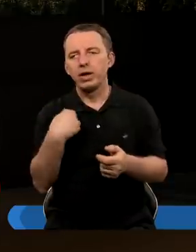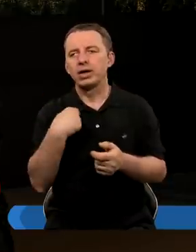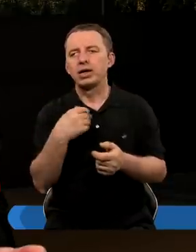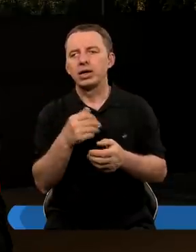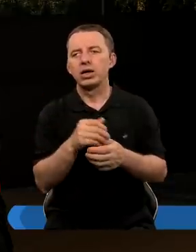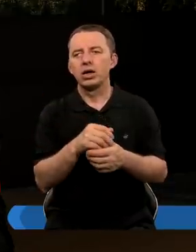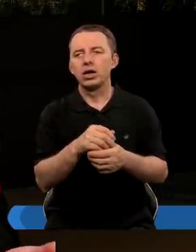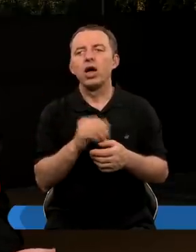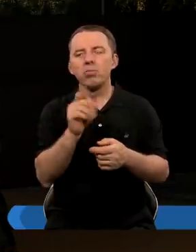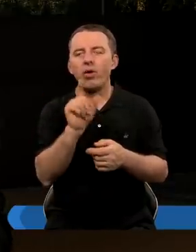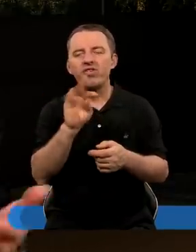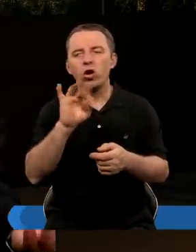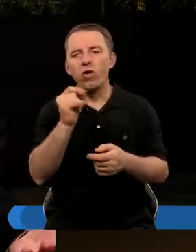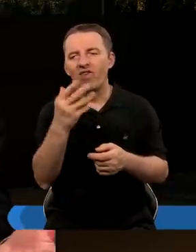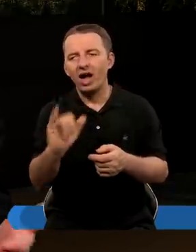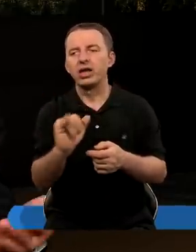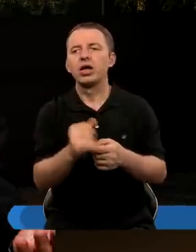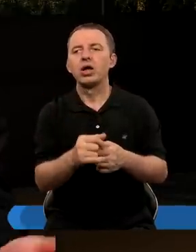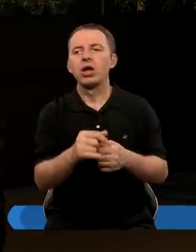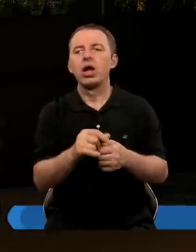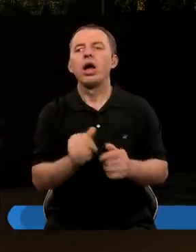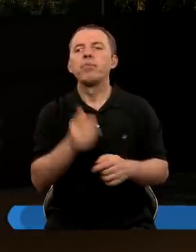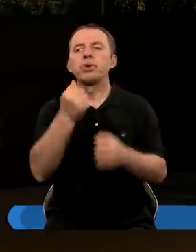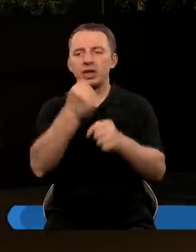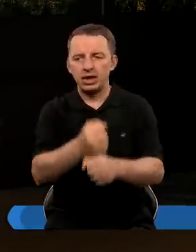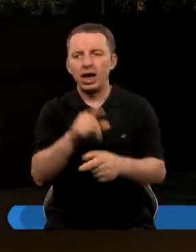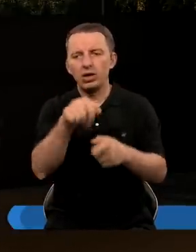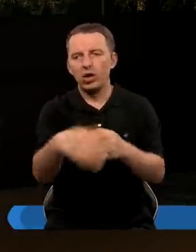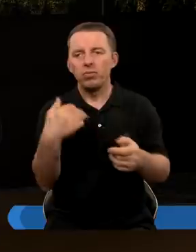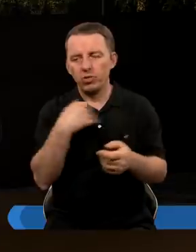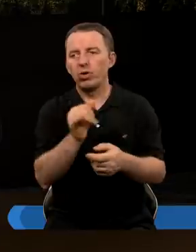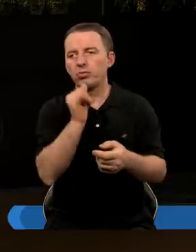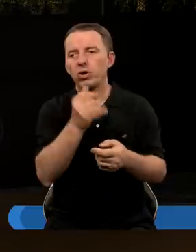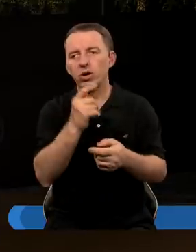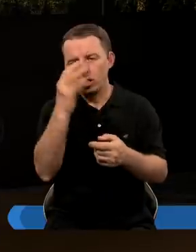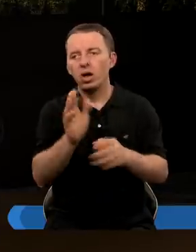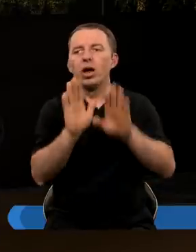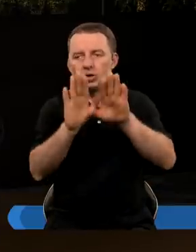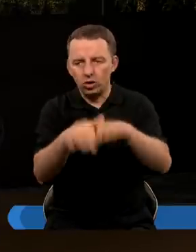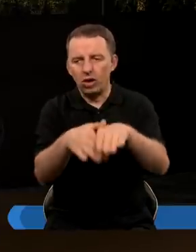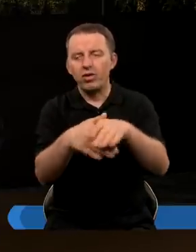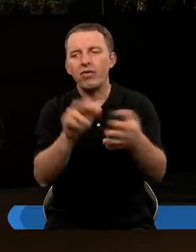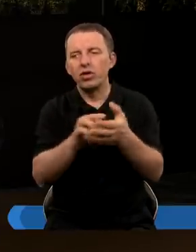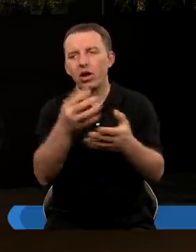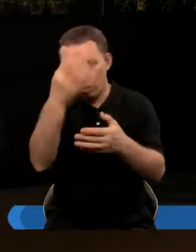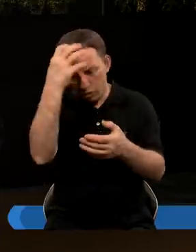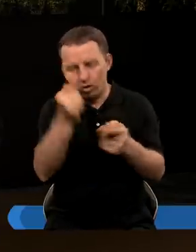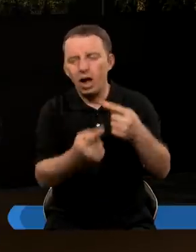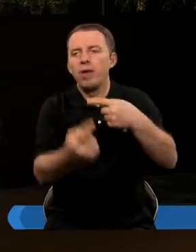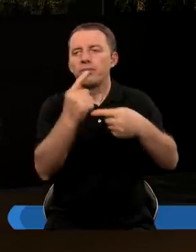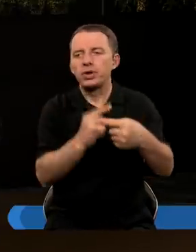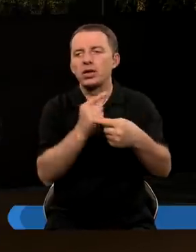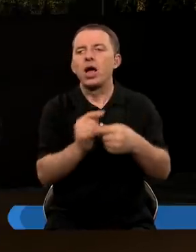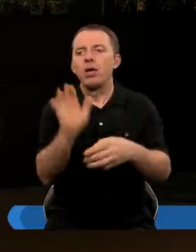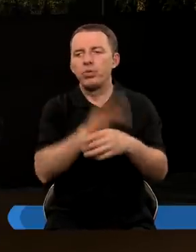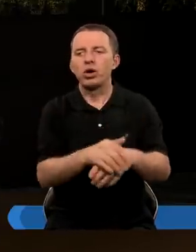pofolgowali właśnie i korzystali z tego, co dodaje im król. Czyli stawiliby w tym momencie króla przed